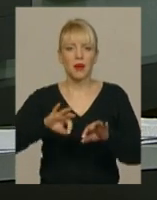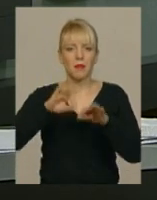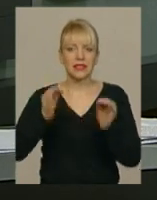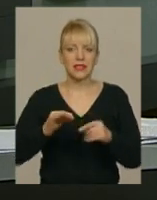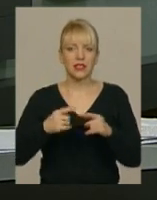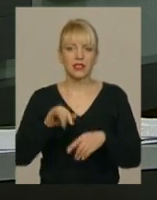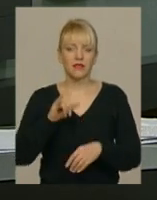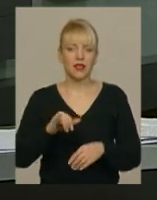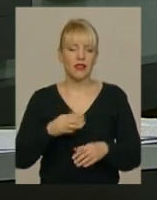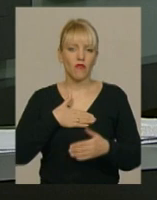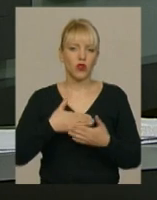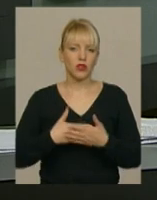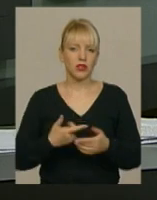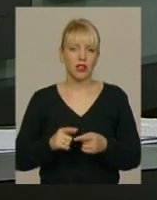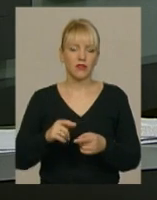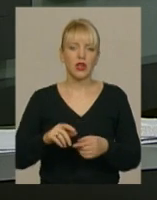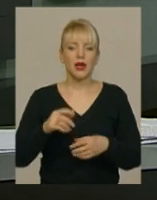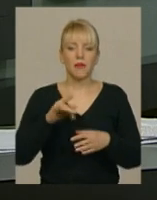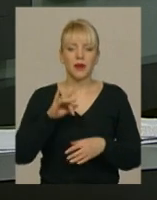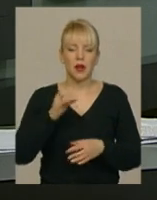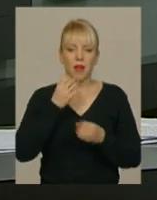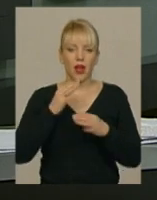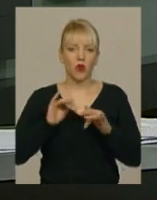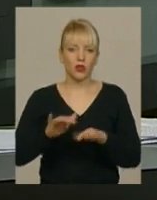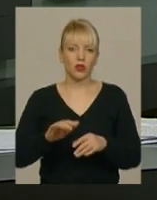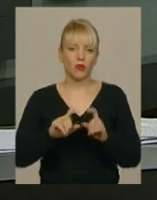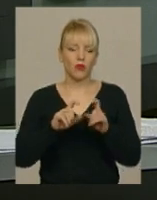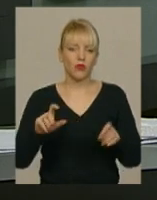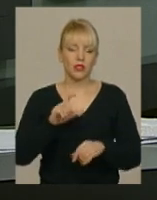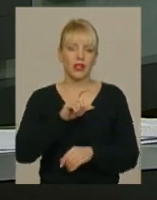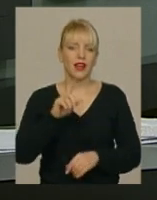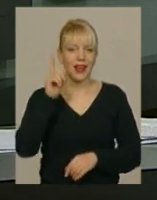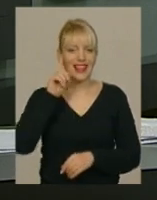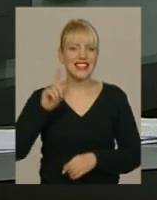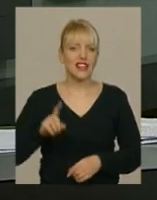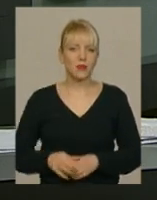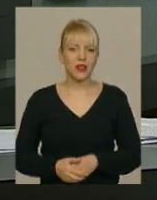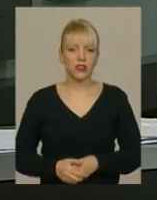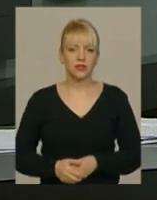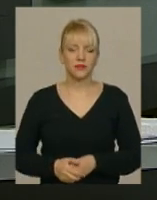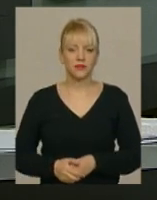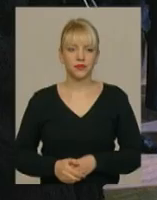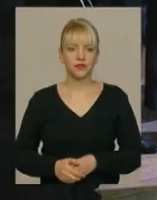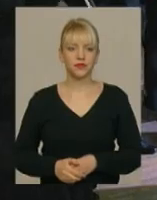і волонтери осередку кем'юніті при благодійному фонді «Хеседбешт», розповідає Світлана Поробок.